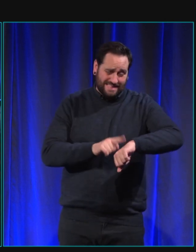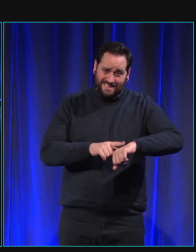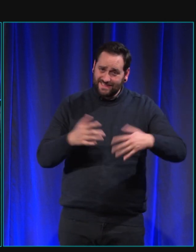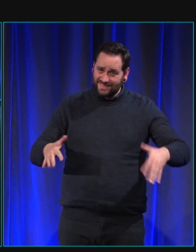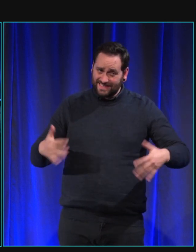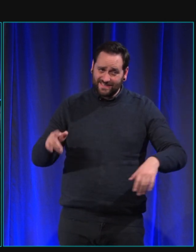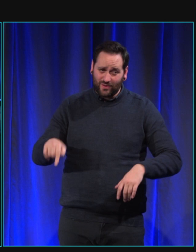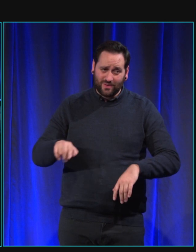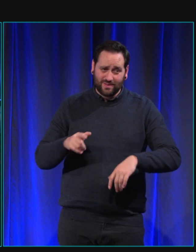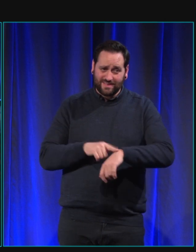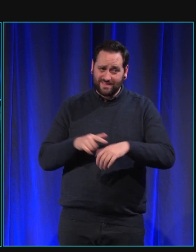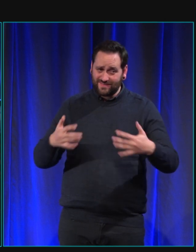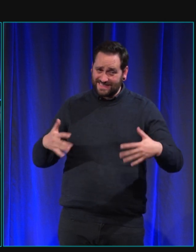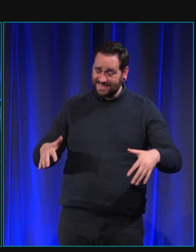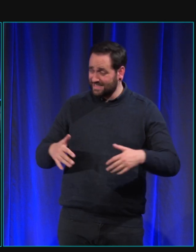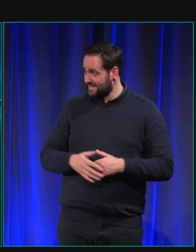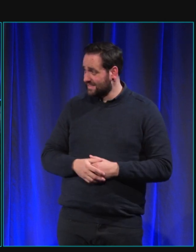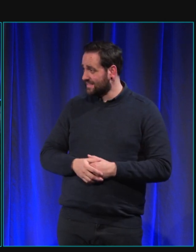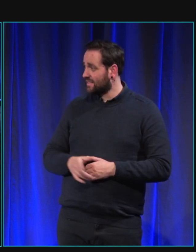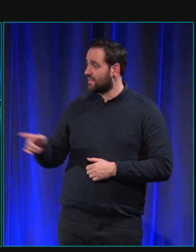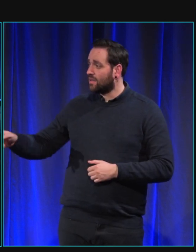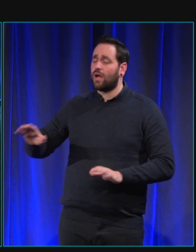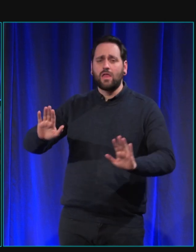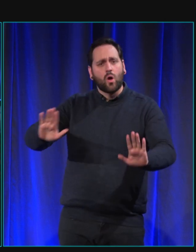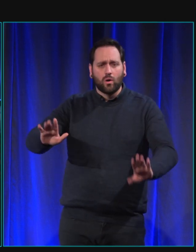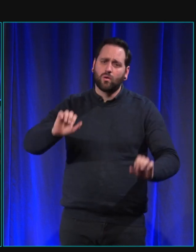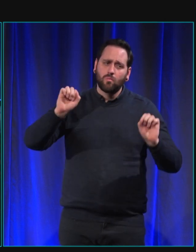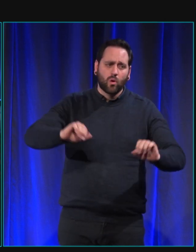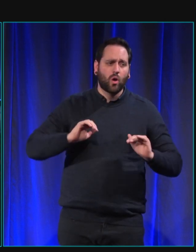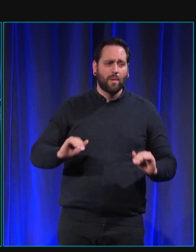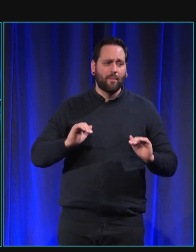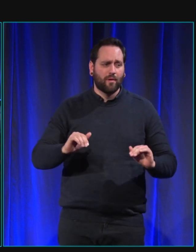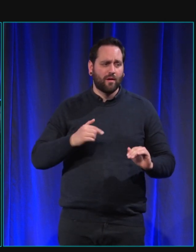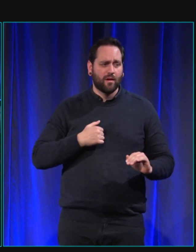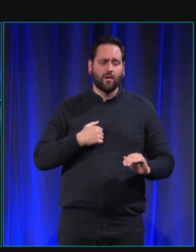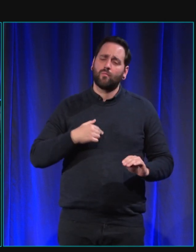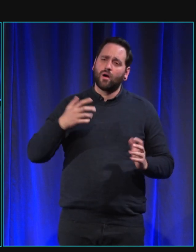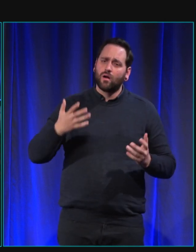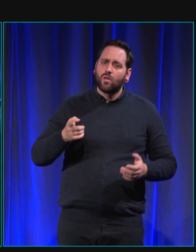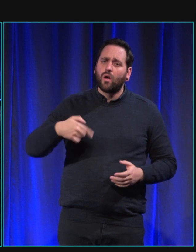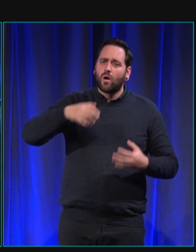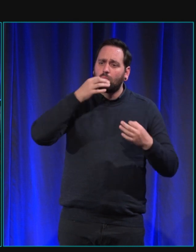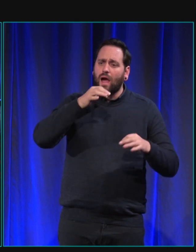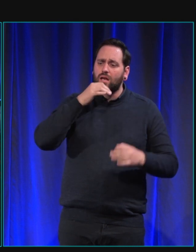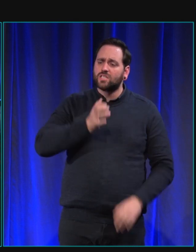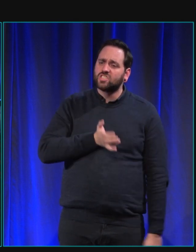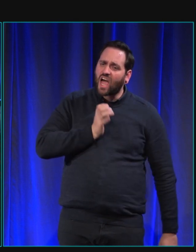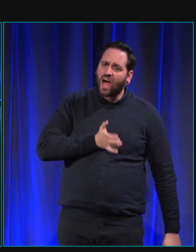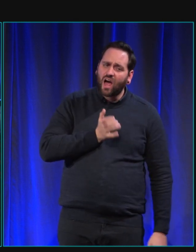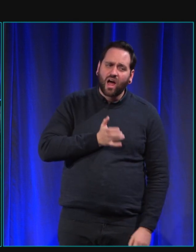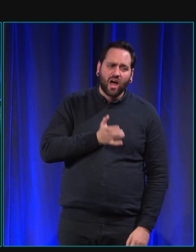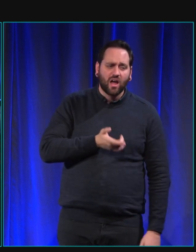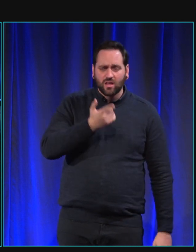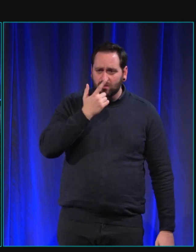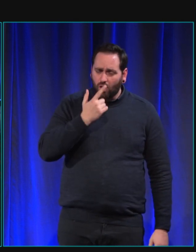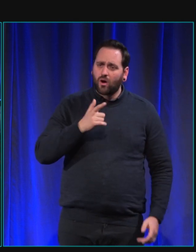oui si je puis me permettre là vous venez de dire de parler des chiens qui qui pourraient être éduqués